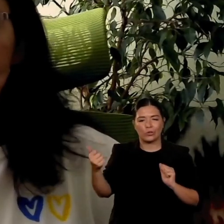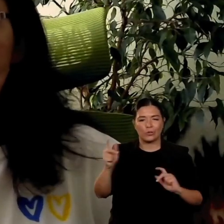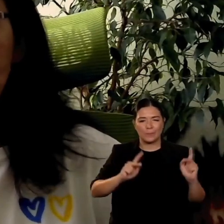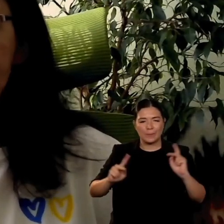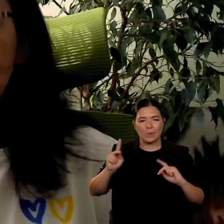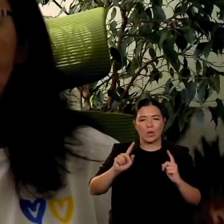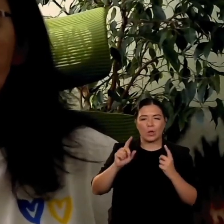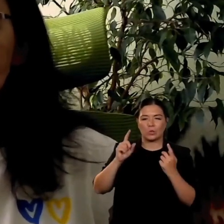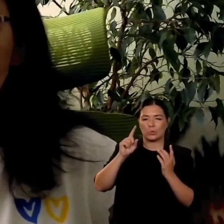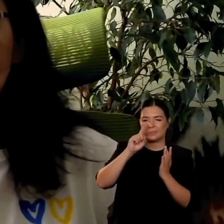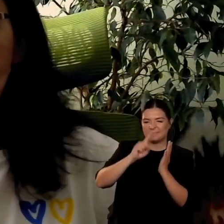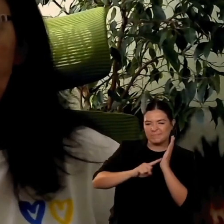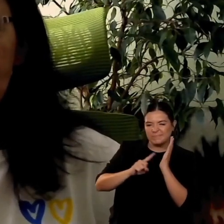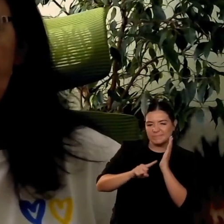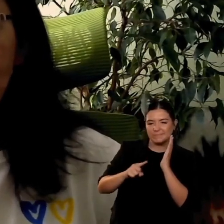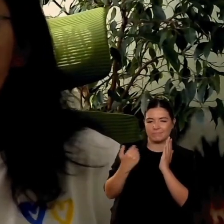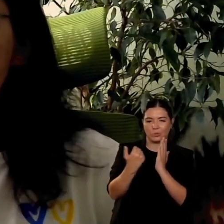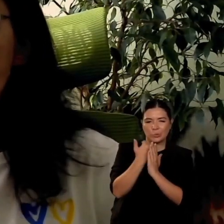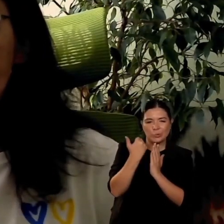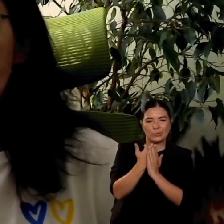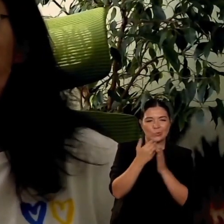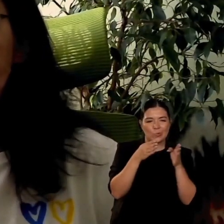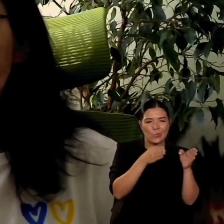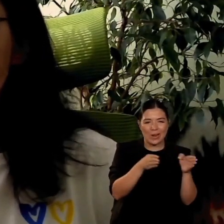miei allievi ai miei alunni